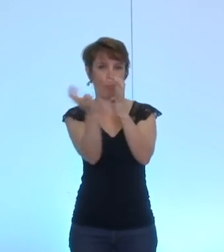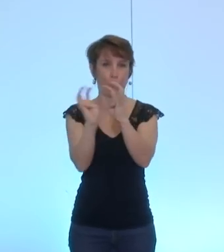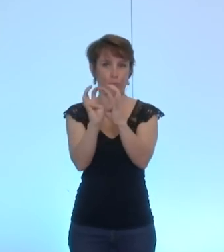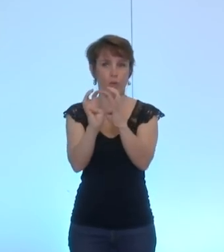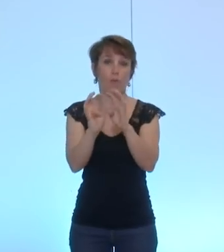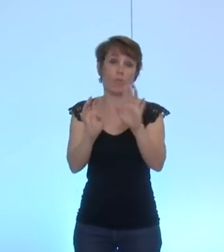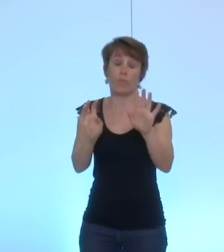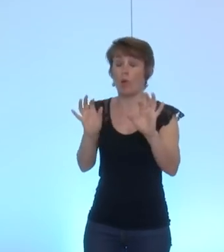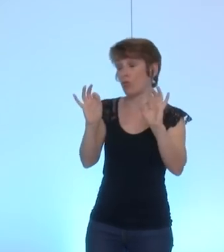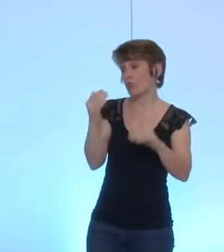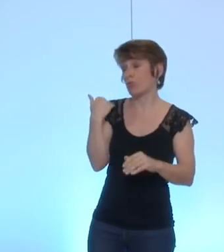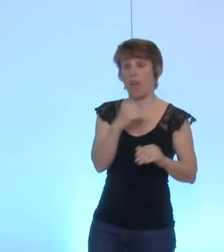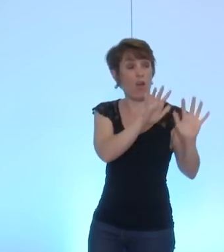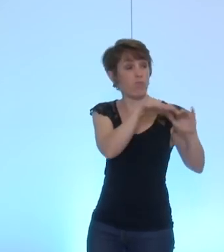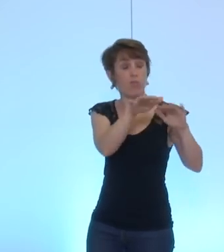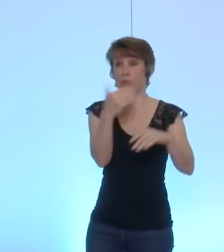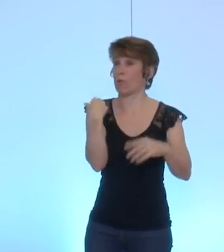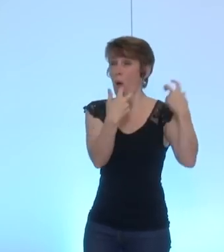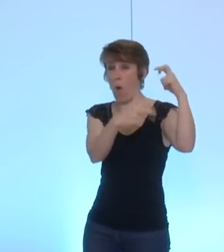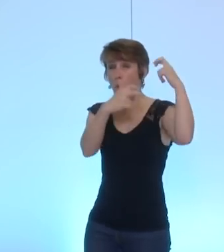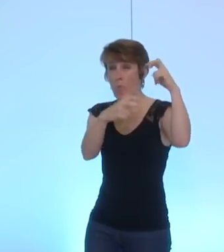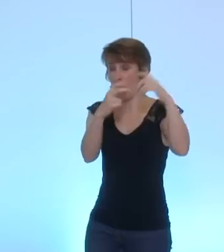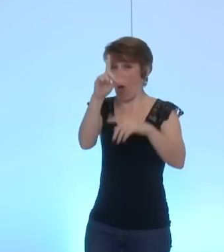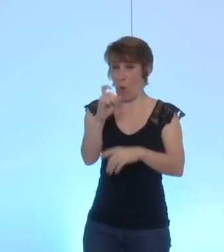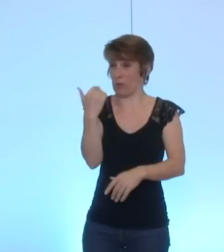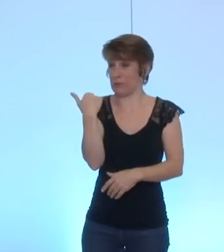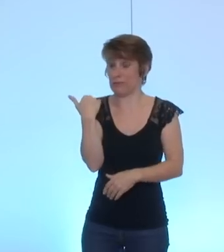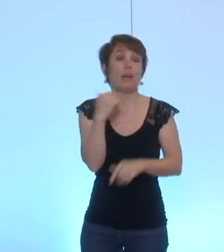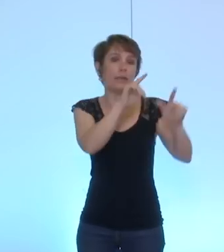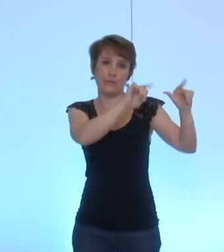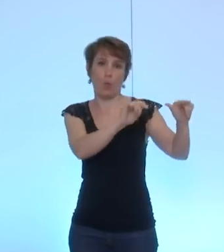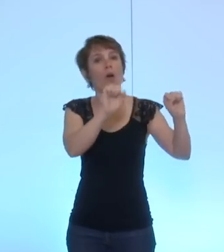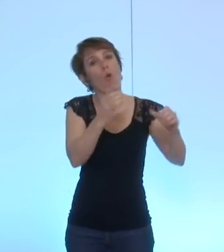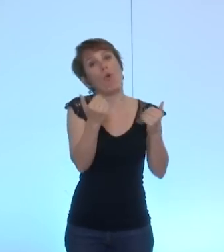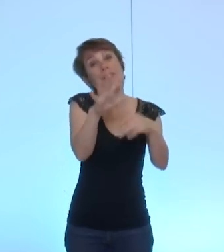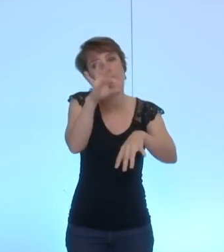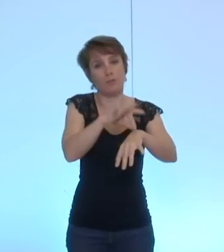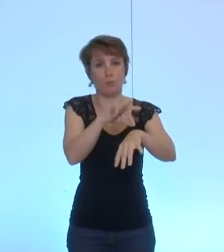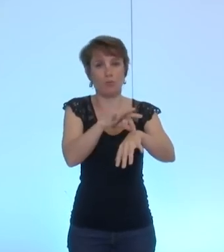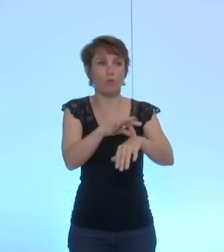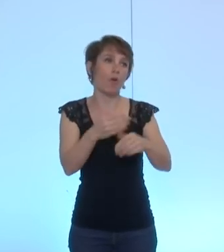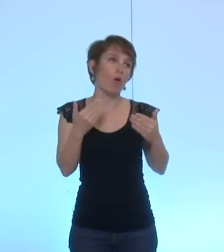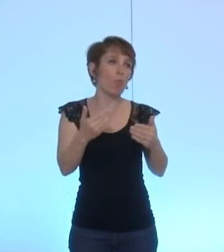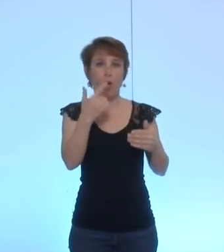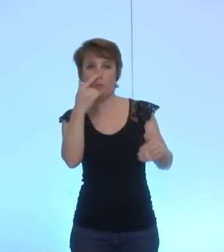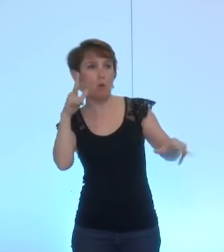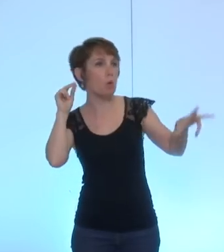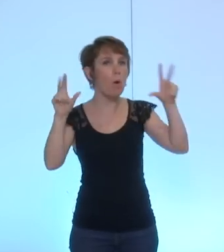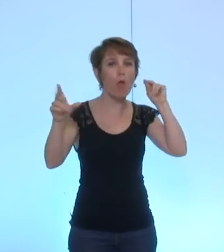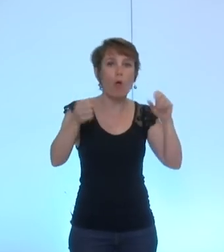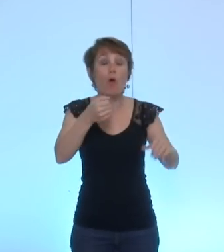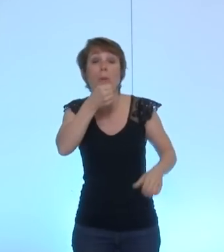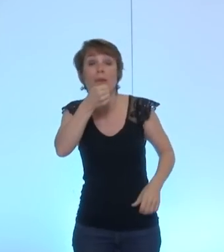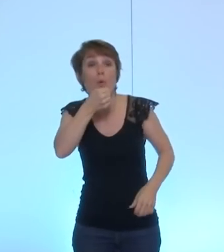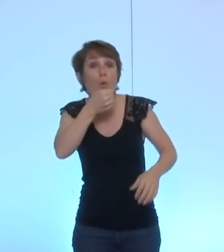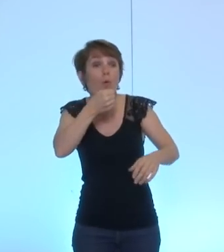pouvons faire une suspension de séance, M. le je pense qu'ils sont là. On peut attendre cinq minutes. Il me semble que pour l'instant, on arrive à s'entendre à peu près si on parle près des